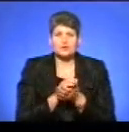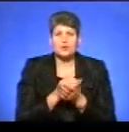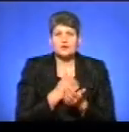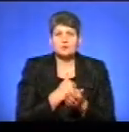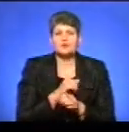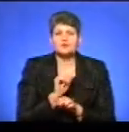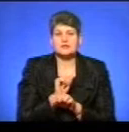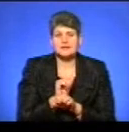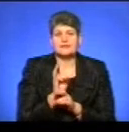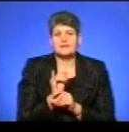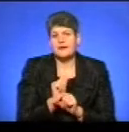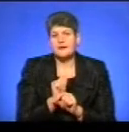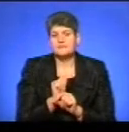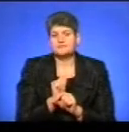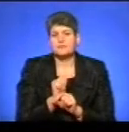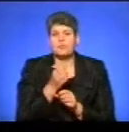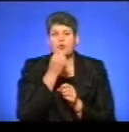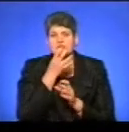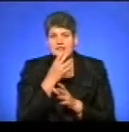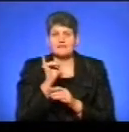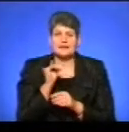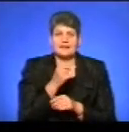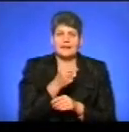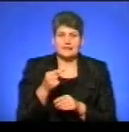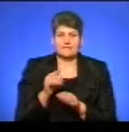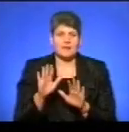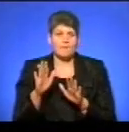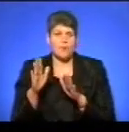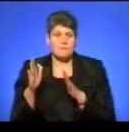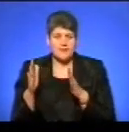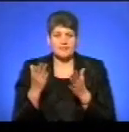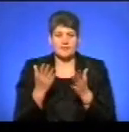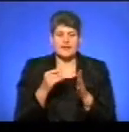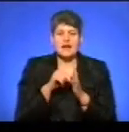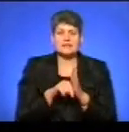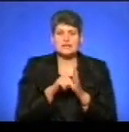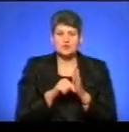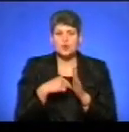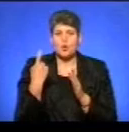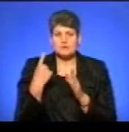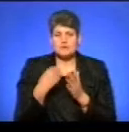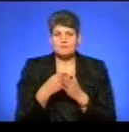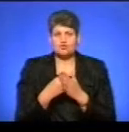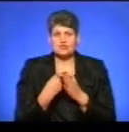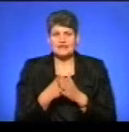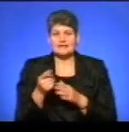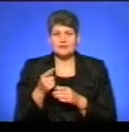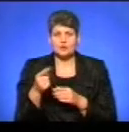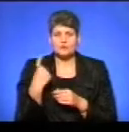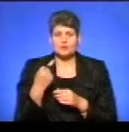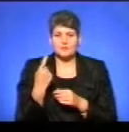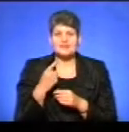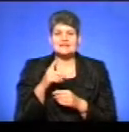зупинитися на певних таких позитивних і негативних моментах, які, власне, характеризують обласний бюджет Тернопільської